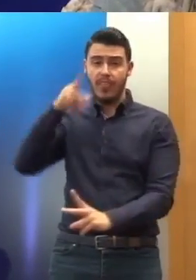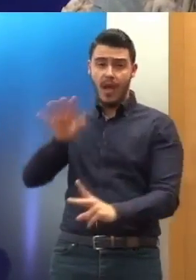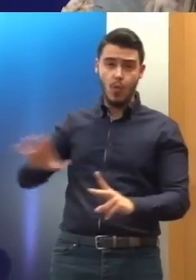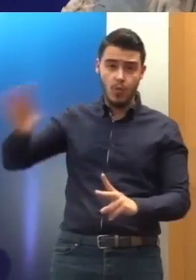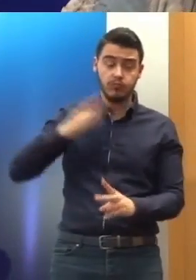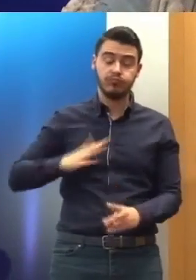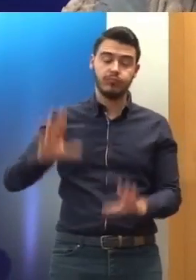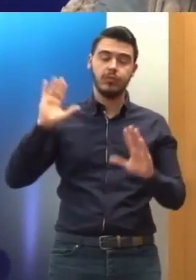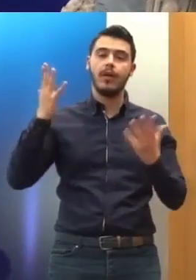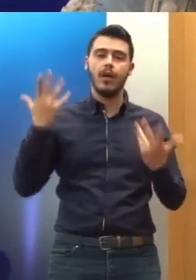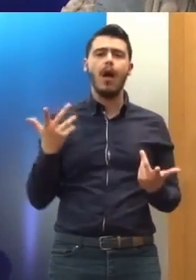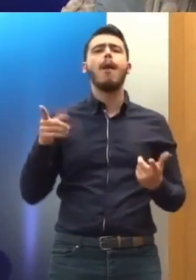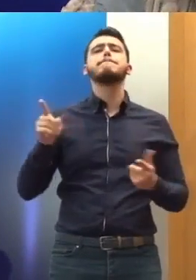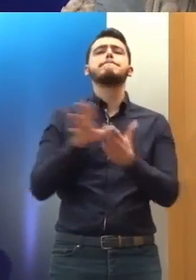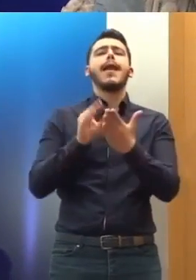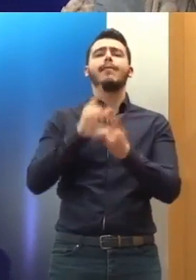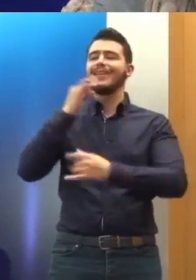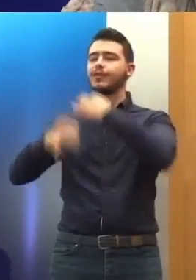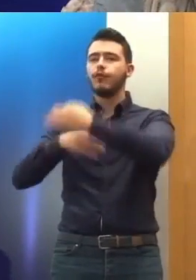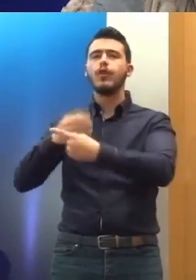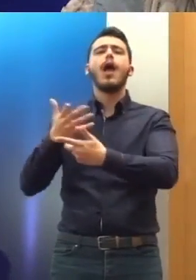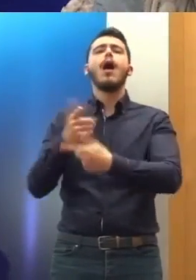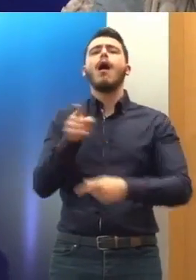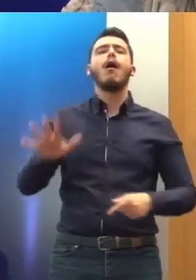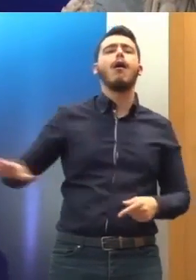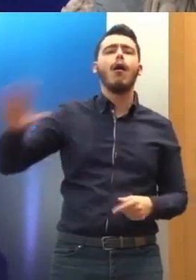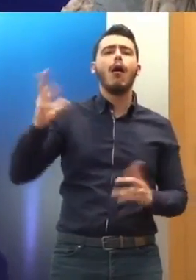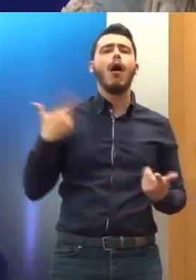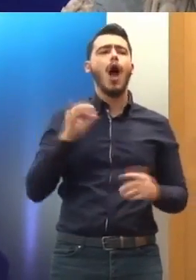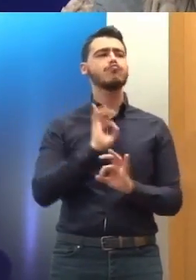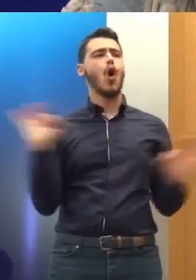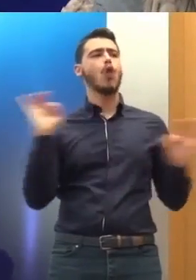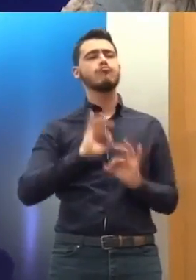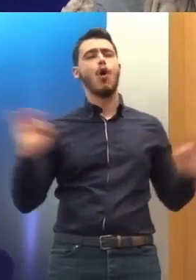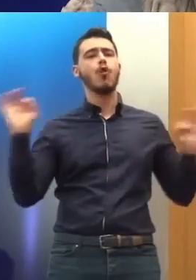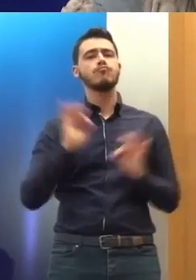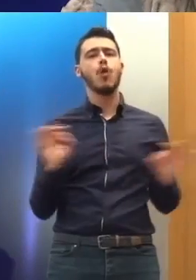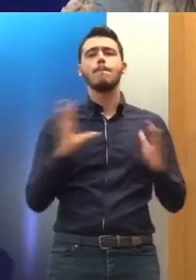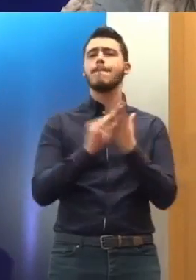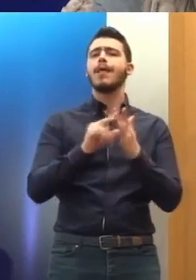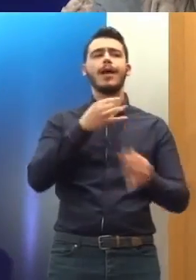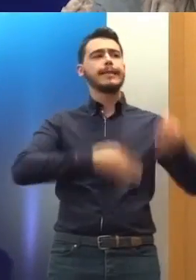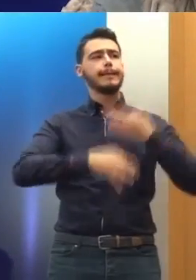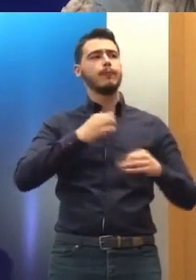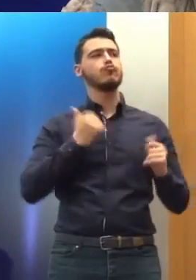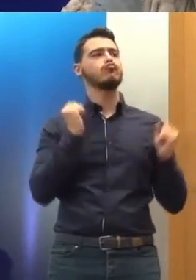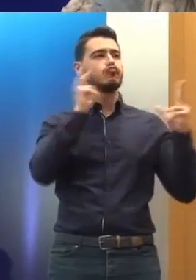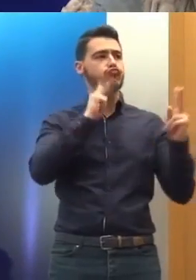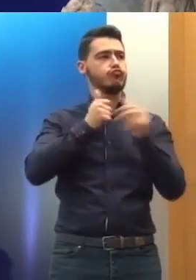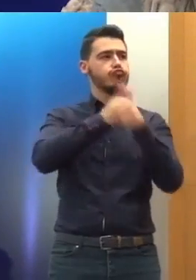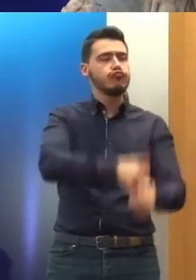θέση ότι αφού είναι συστάσεις μπορώ να κάνω τι θέλω και θα δω ποιες μου αρέσουν και άλλες που δεν μου αρέσουν δεν θα τις ακολουθήσω